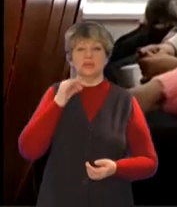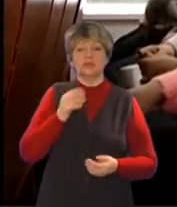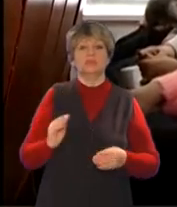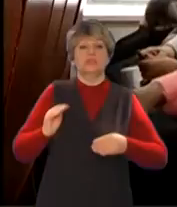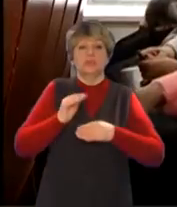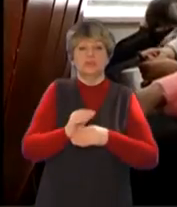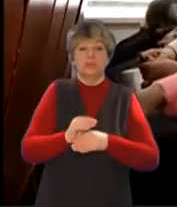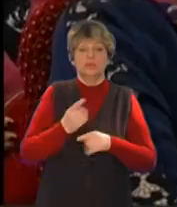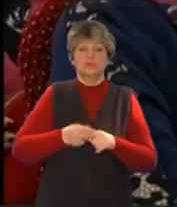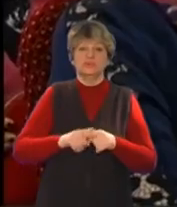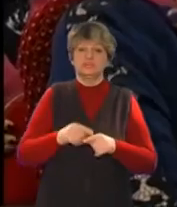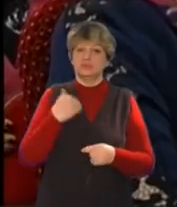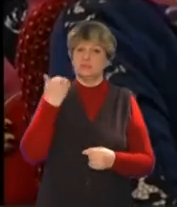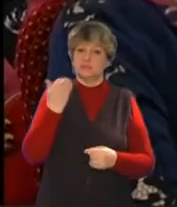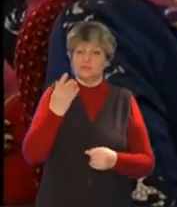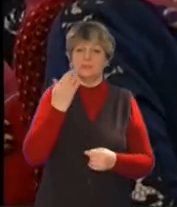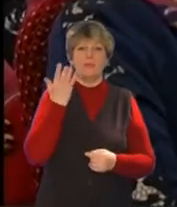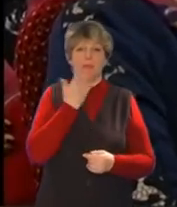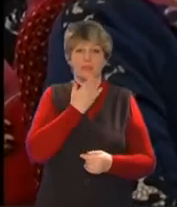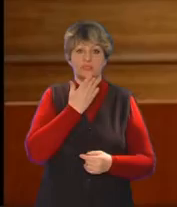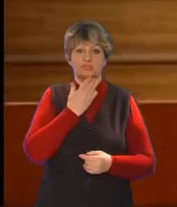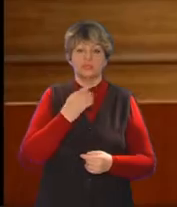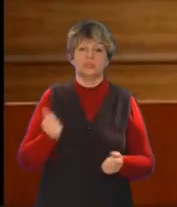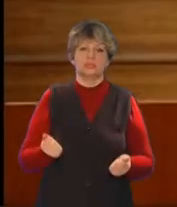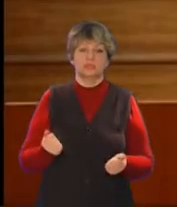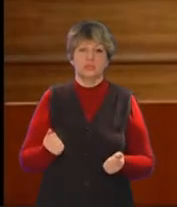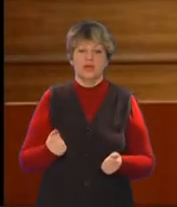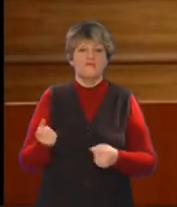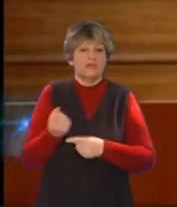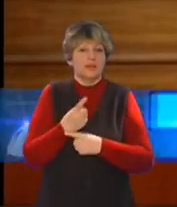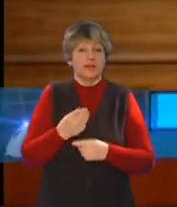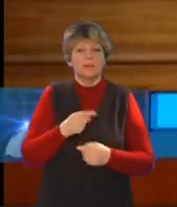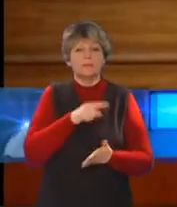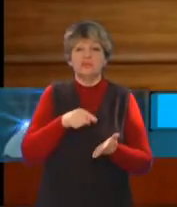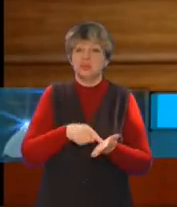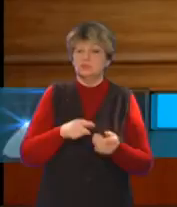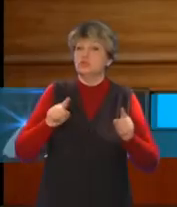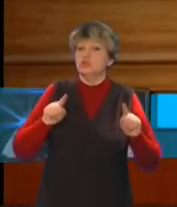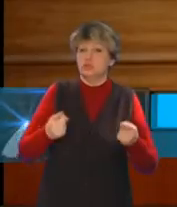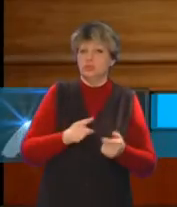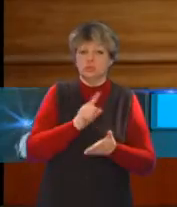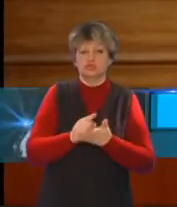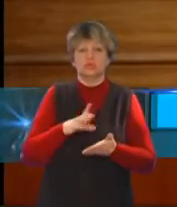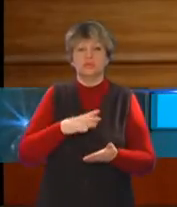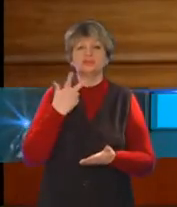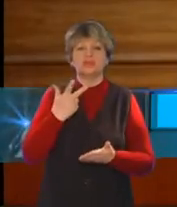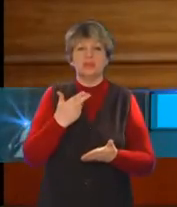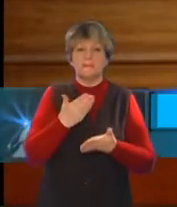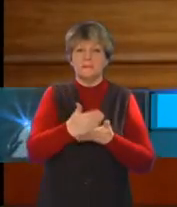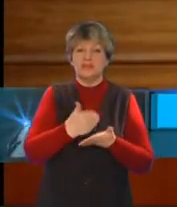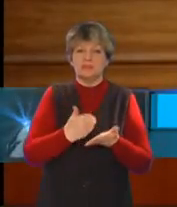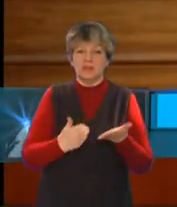Вчителі обурені. Як спростити – найважливіше. Логічним також виникає питання, чому має бути три